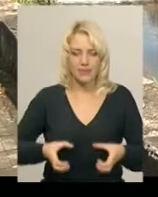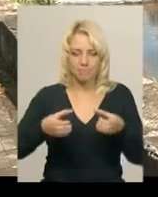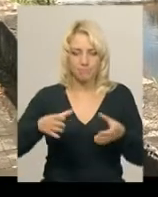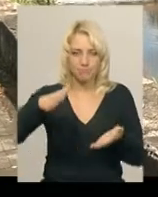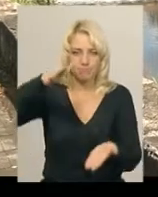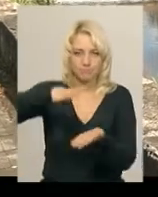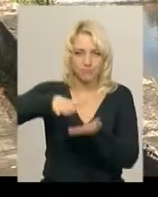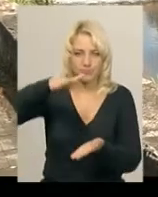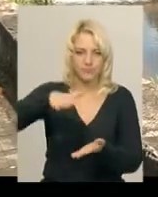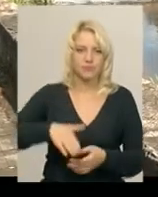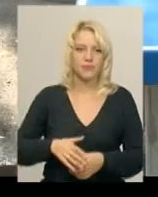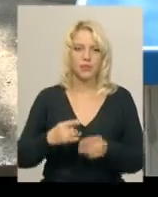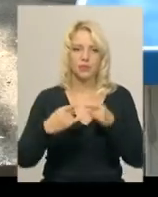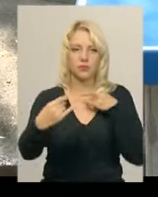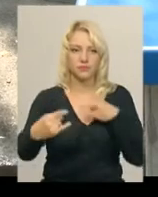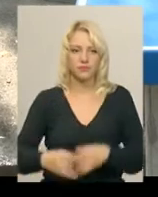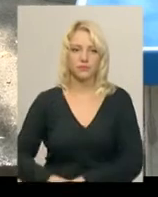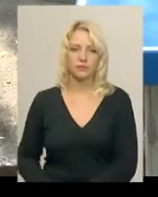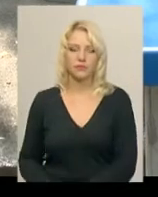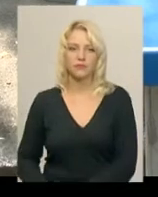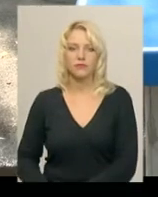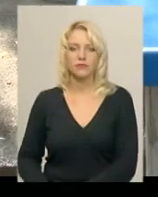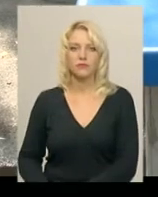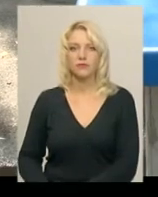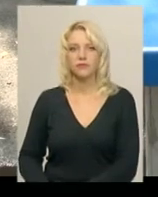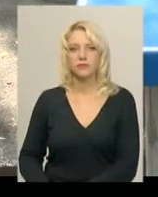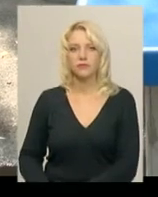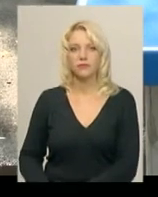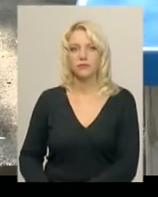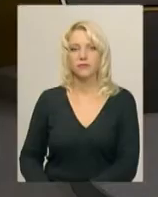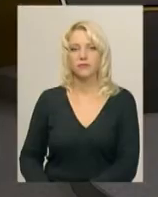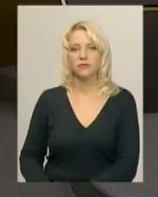сохне 12 годин. Михайло Жила, Іван Мовчан, новини Поділля, Центр.